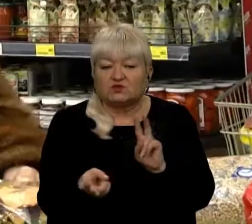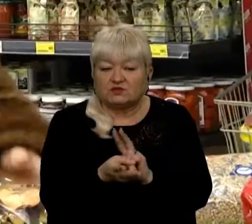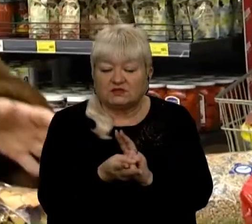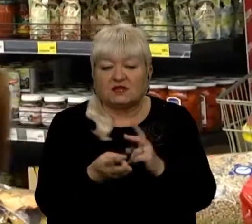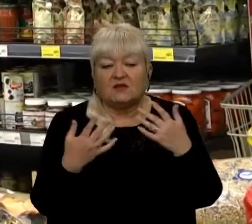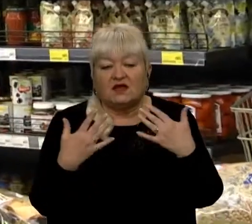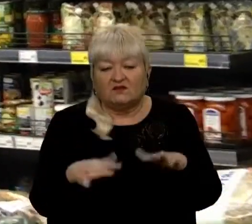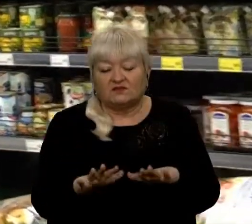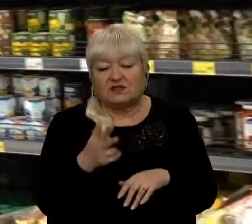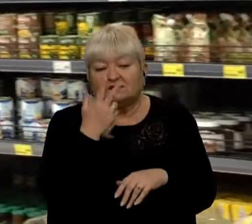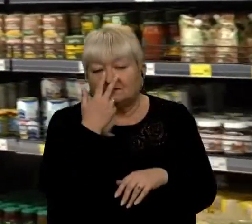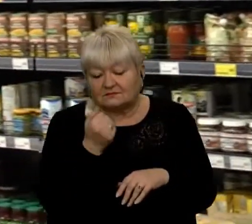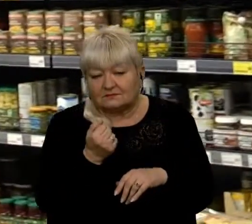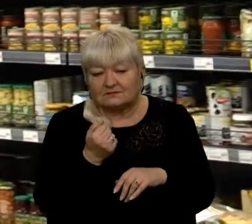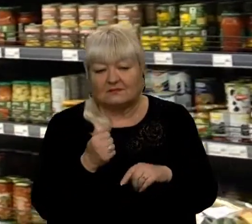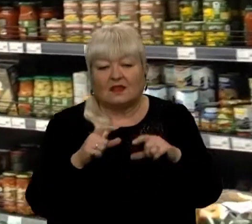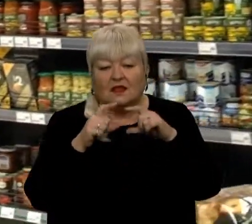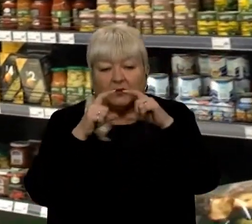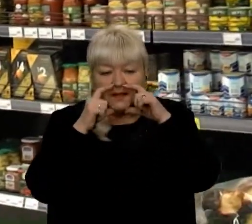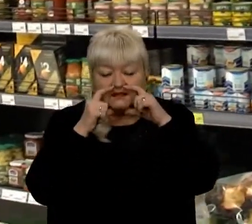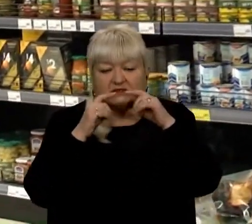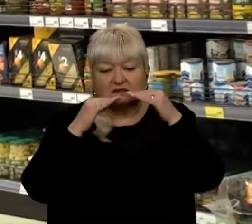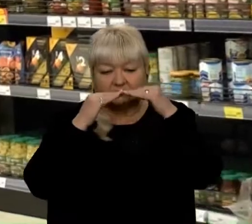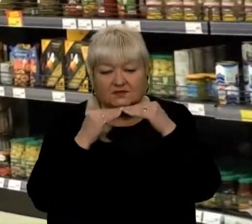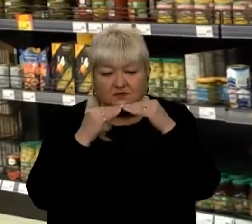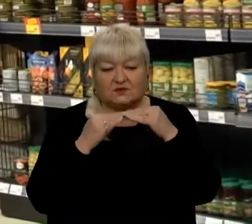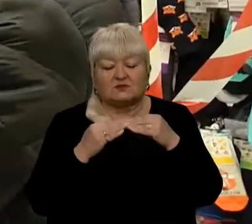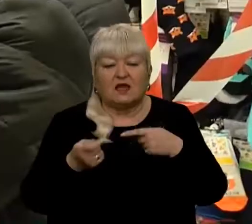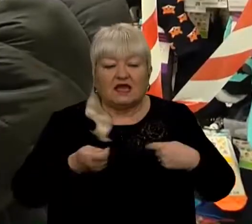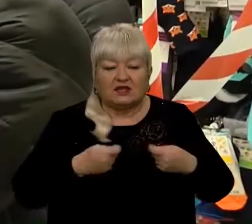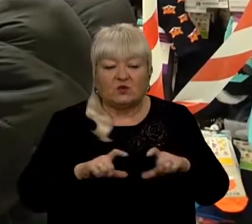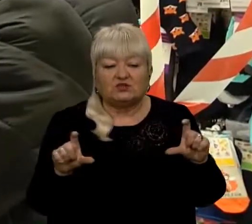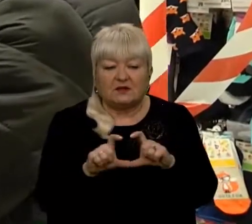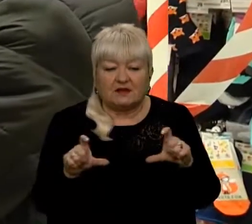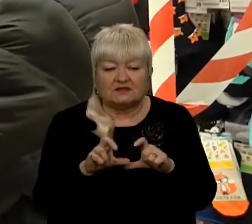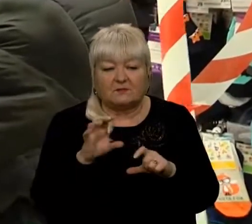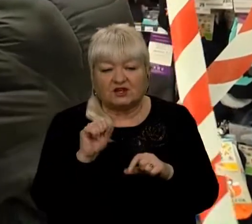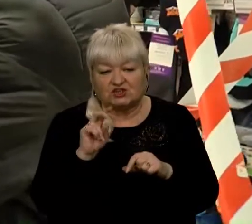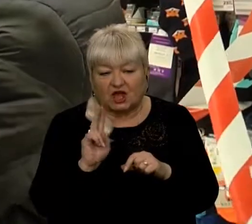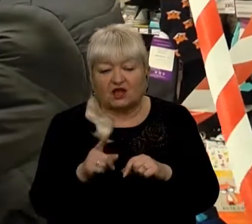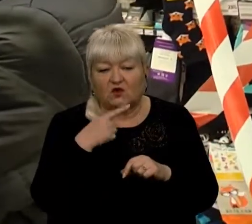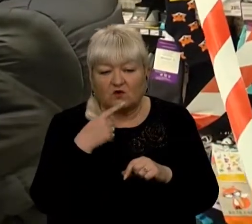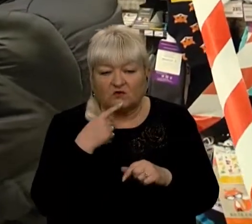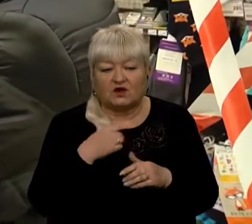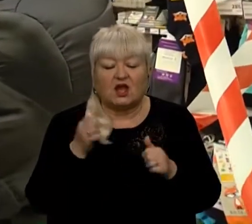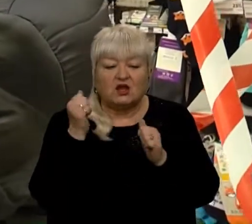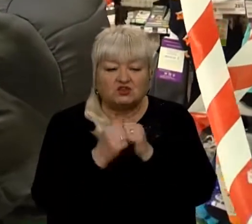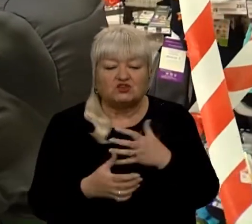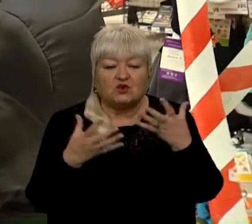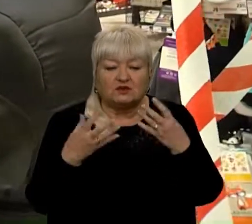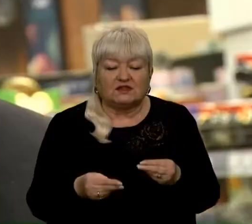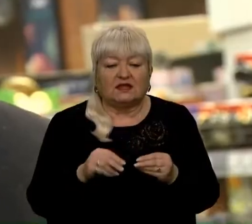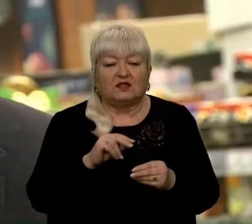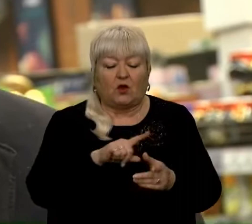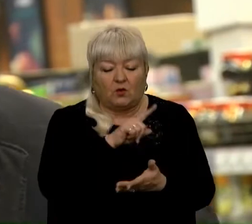класика коронавірусного жанру – маска під носом. Керуючий магазин Олег Барчак каже, новий щоденний обов'язок працівників,